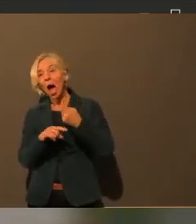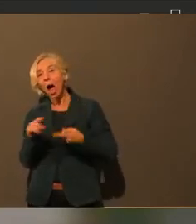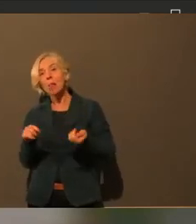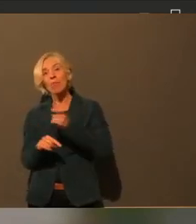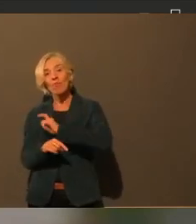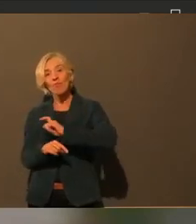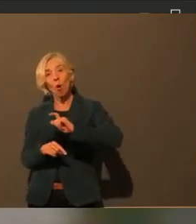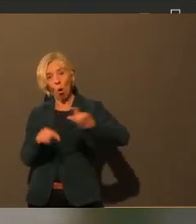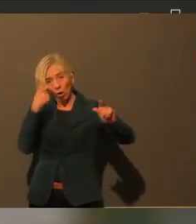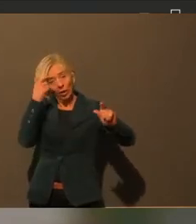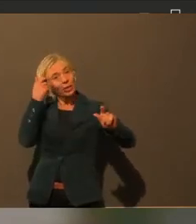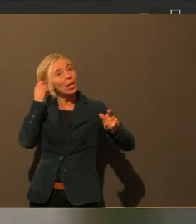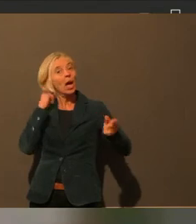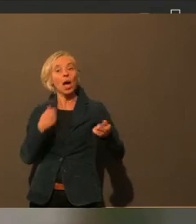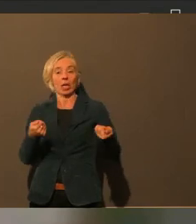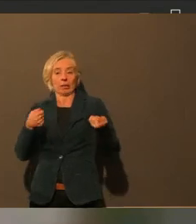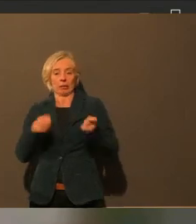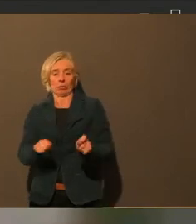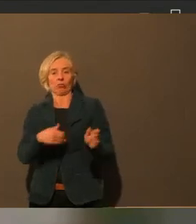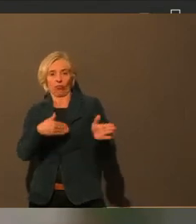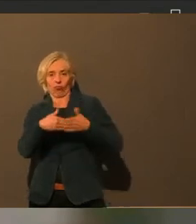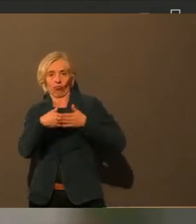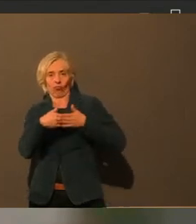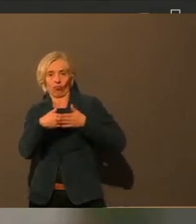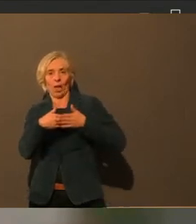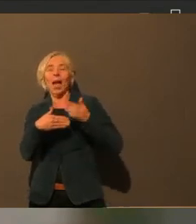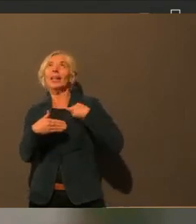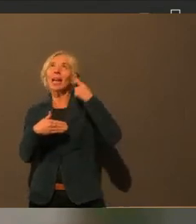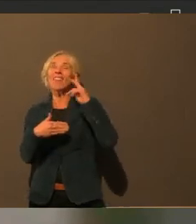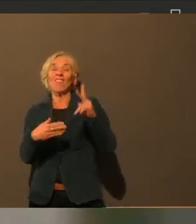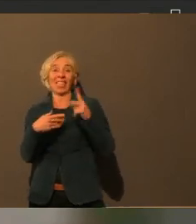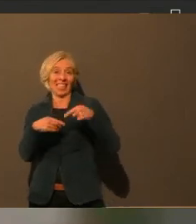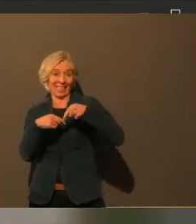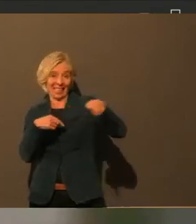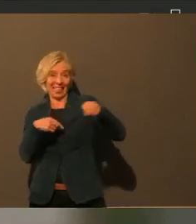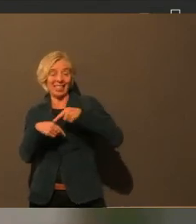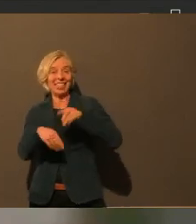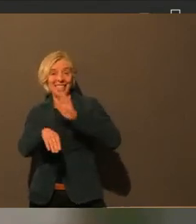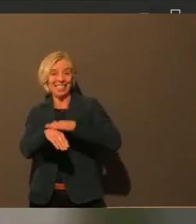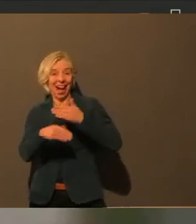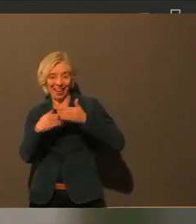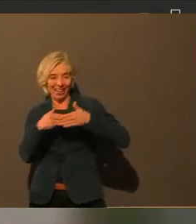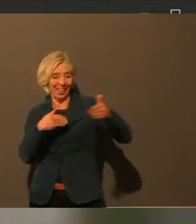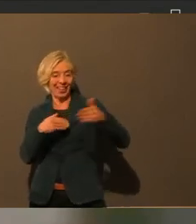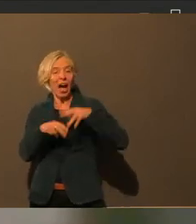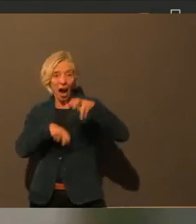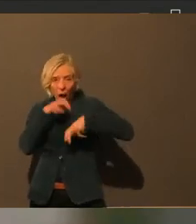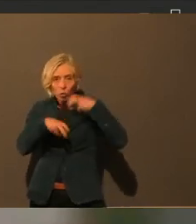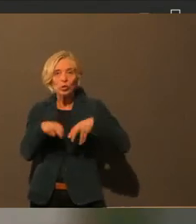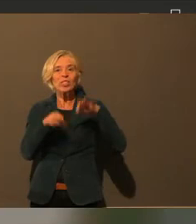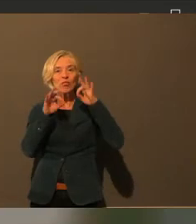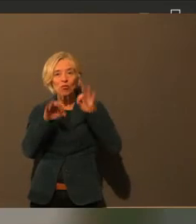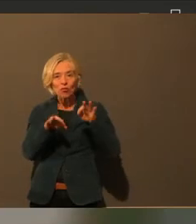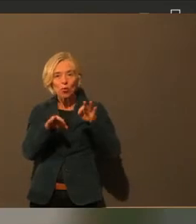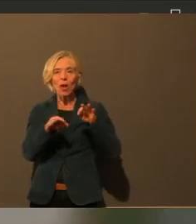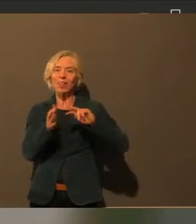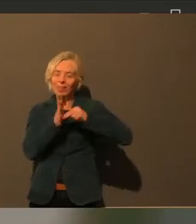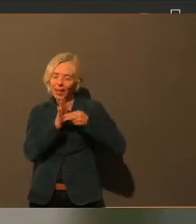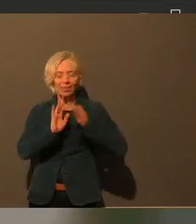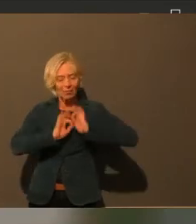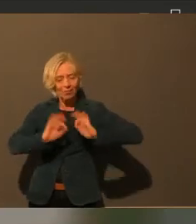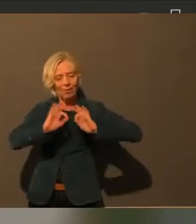Schulen reinzugehen, um da Konzepte zu entwickeln. Wir sehen tagtäglich, es funktioniert nicht. Und jetzt ist wirklich meine dringende Bitte